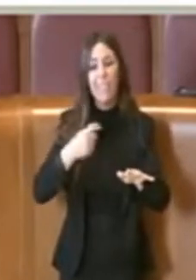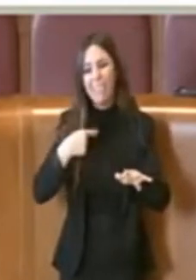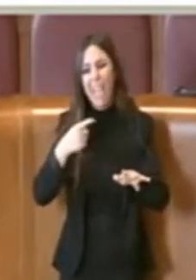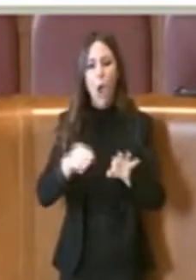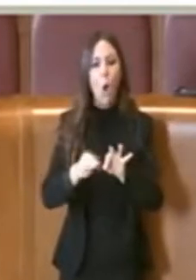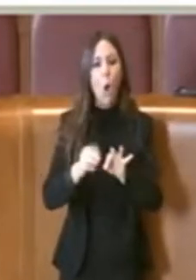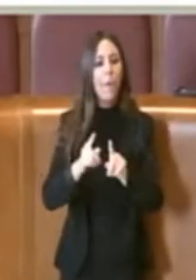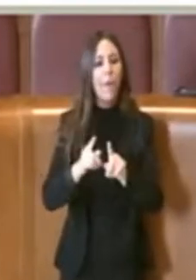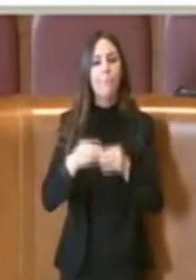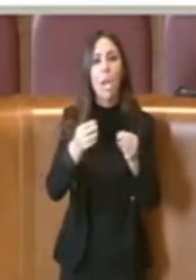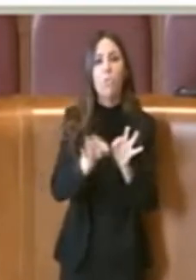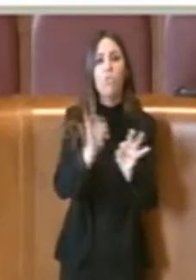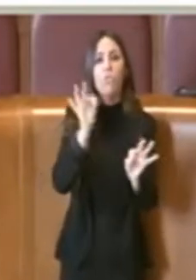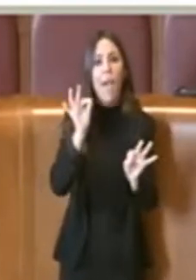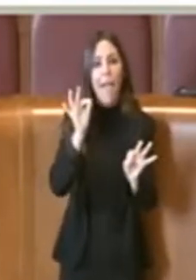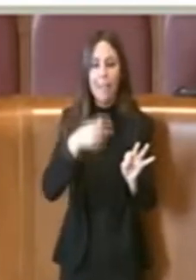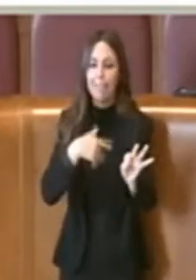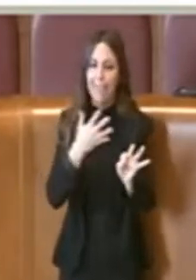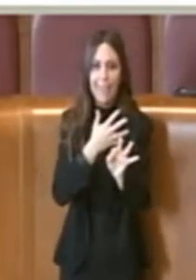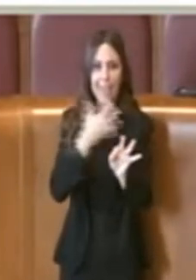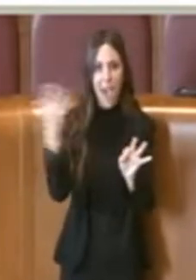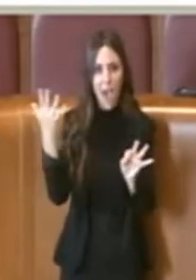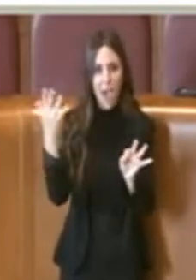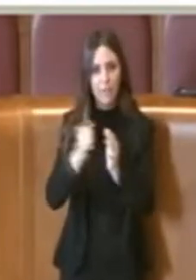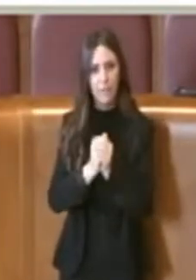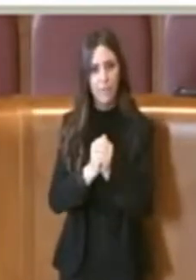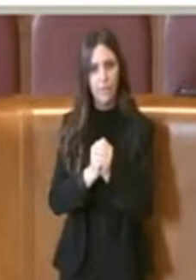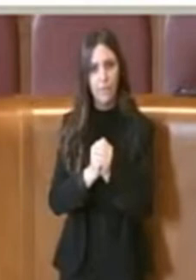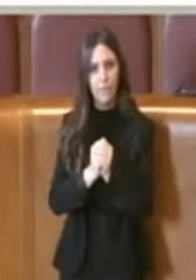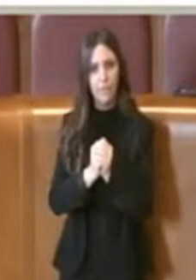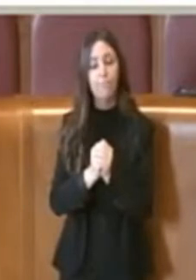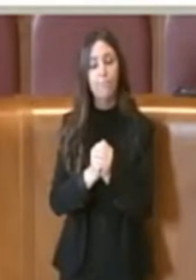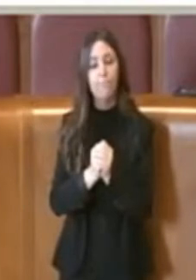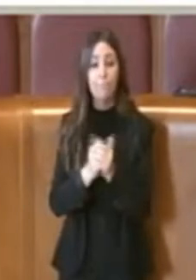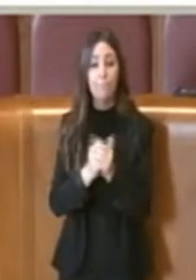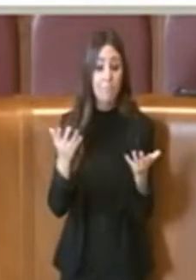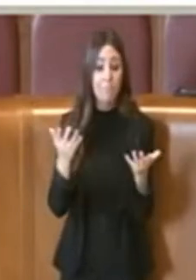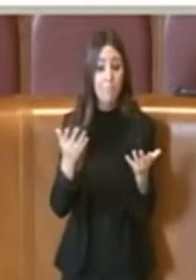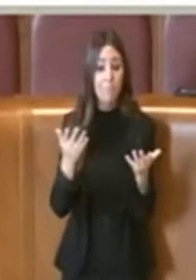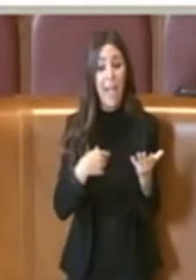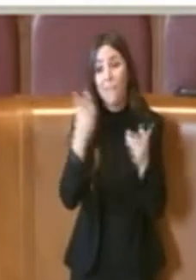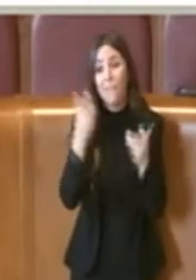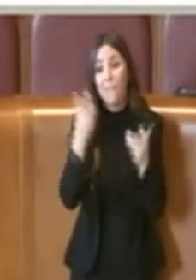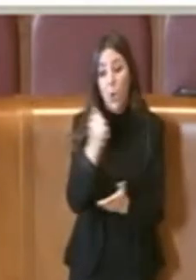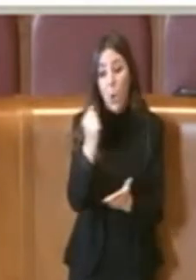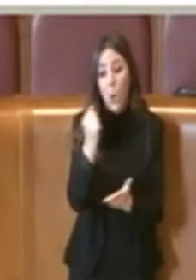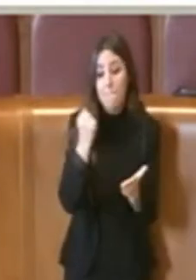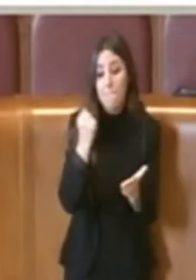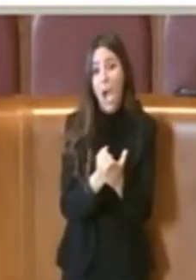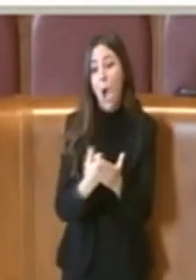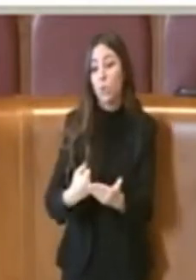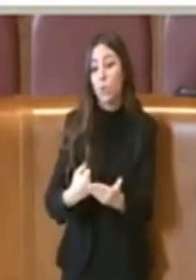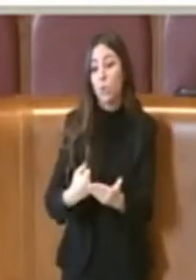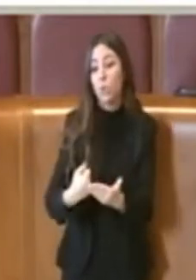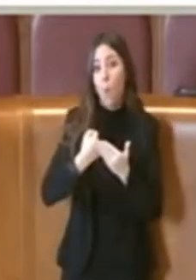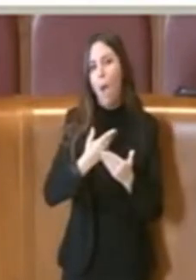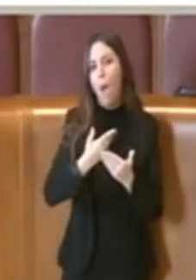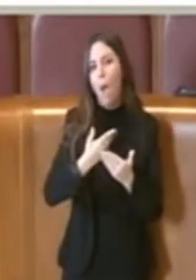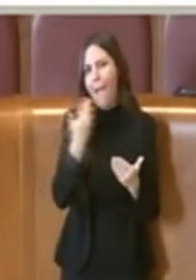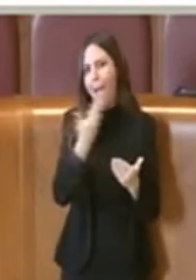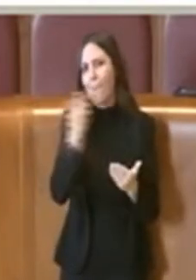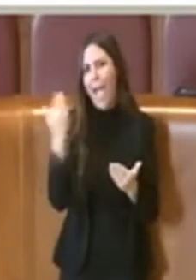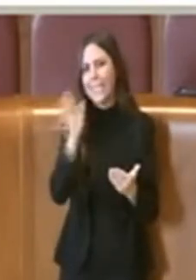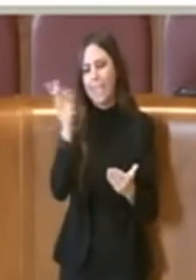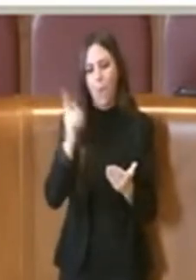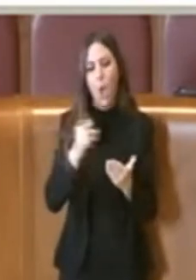indirizzi molto chiari, perché mancano degli atti a supporto, come per esempio le linee